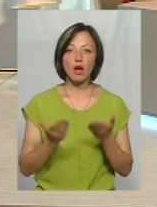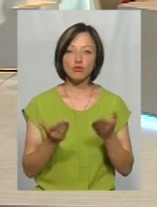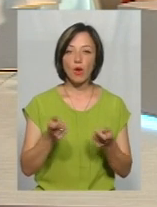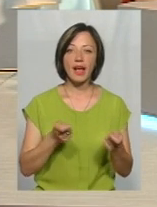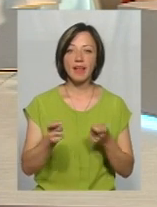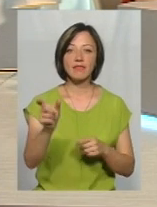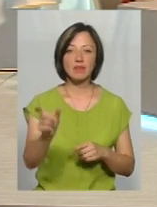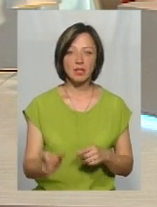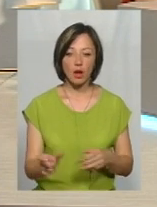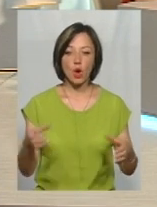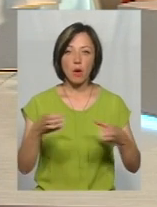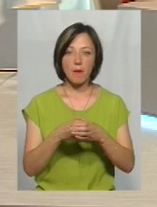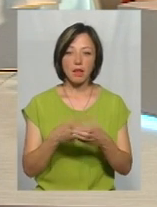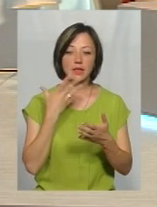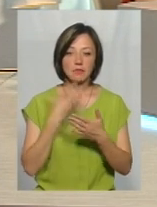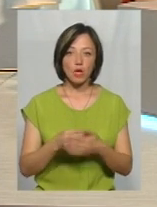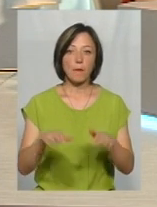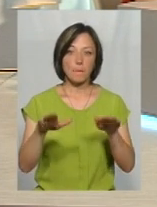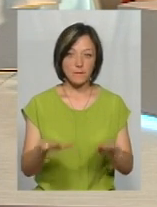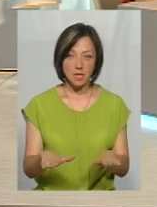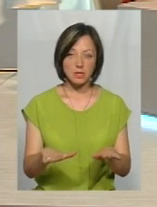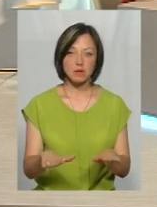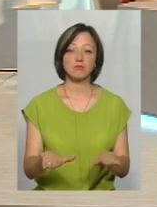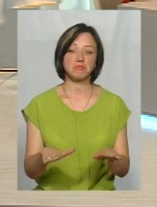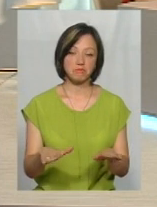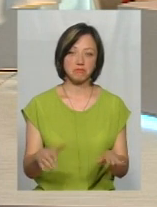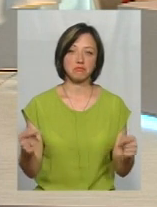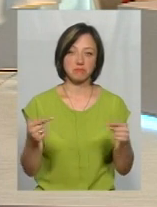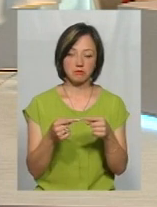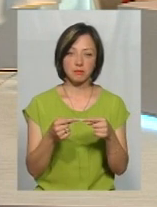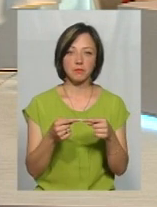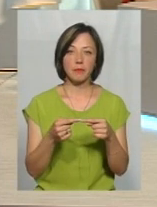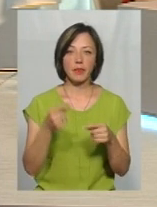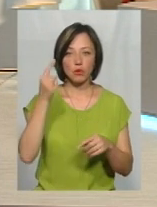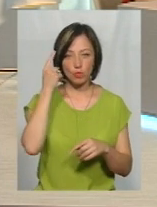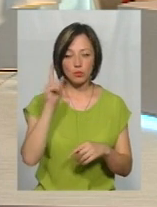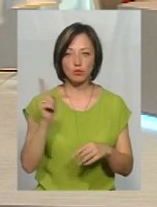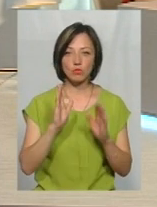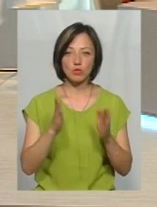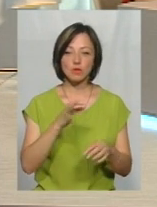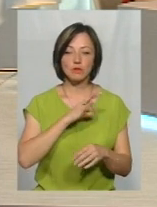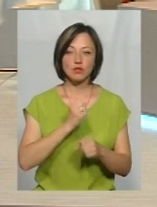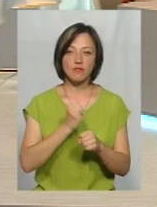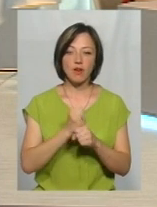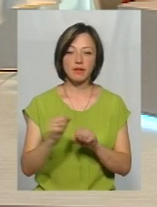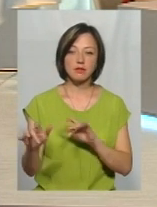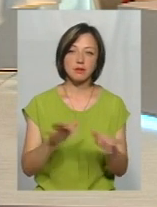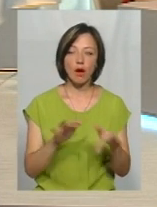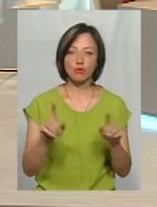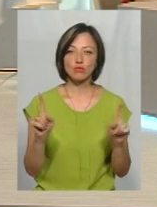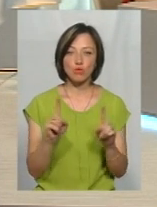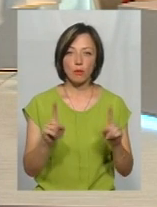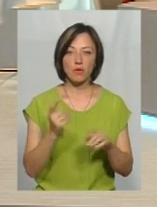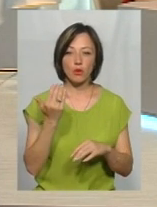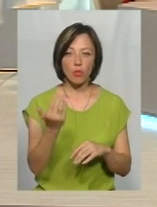керівник громади на своєму місці, він безпосередньо, я думаю, буде вживати всіх заходів, для того,